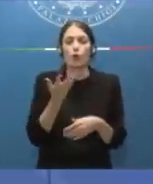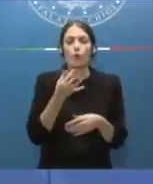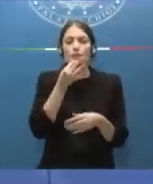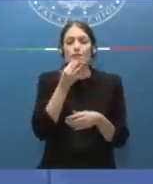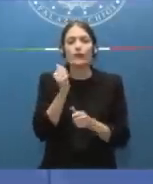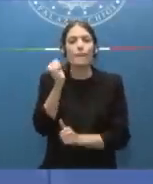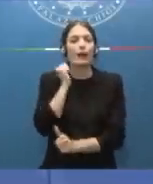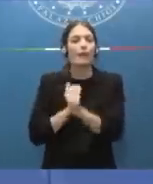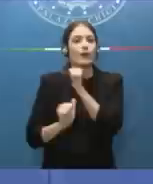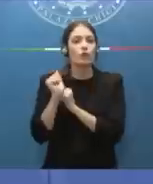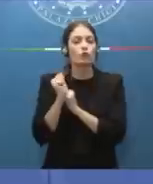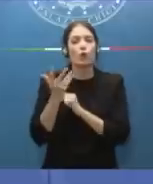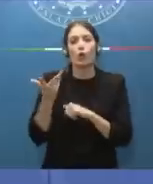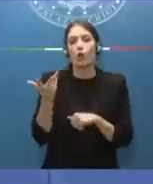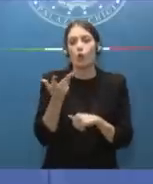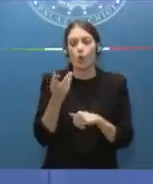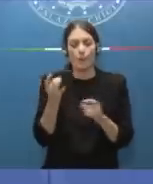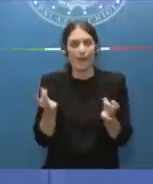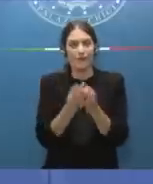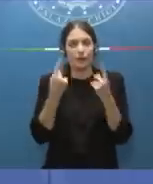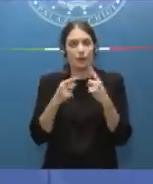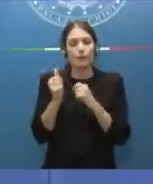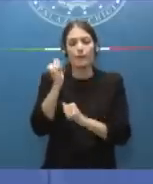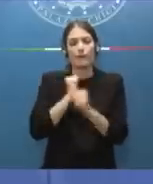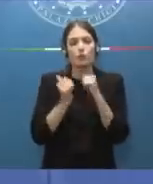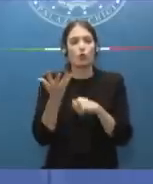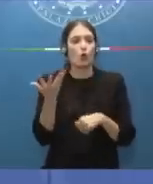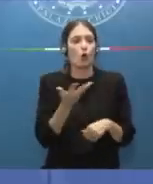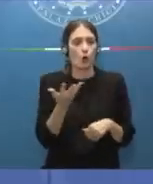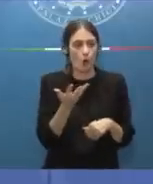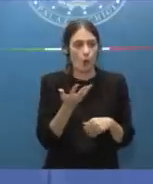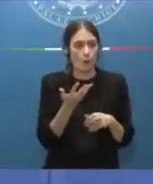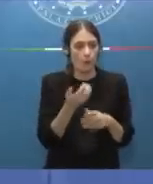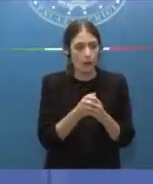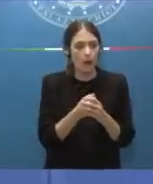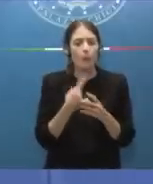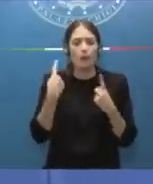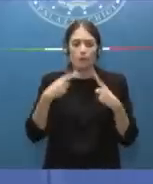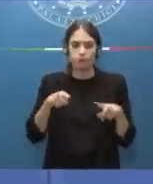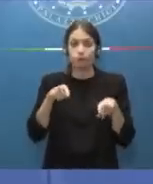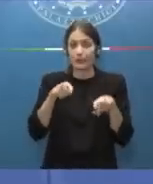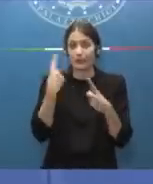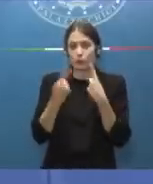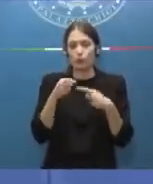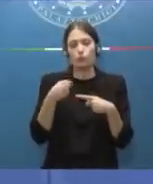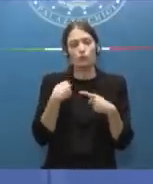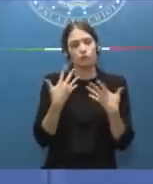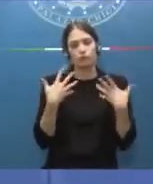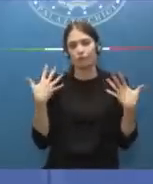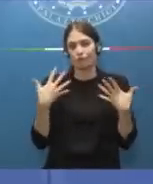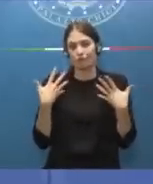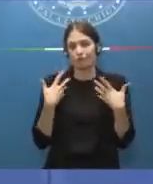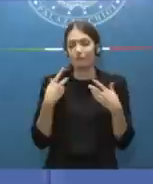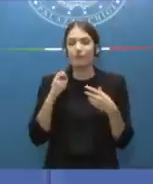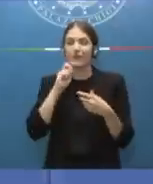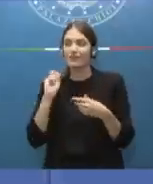questi eventi ma anche qui sono molto contenta del segnale